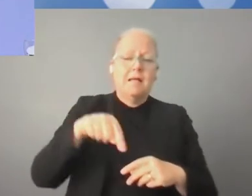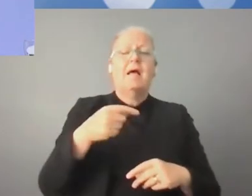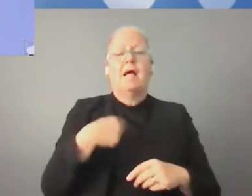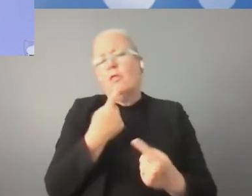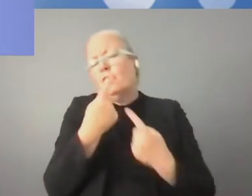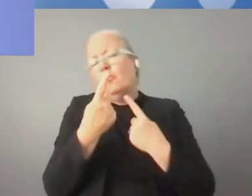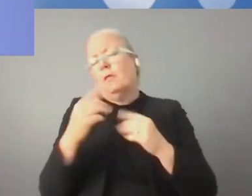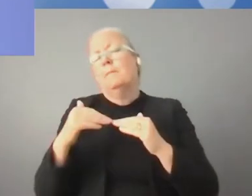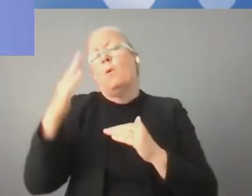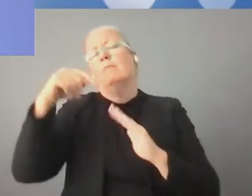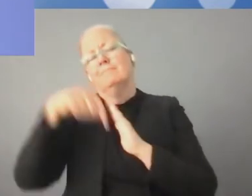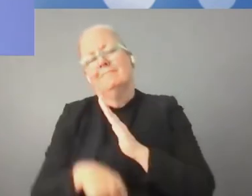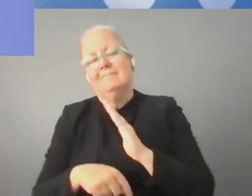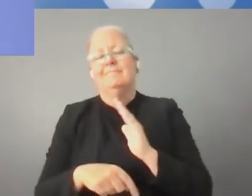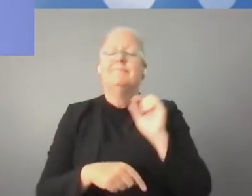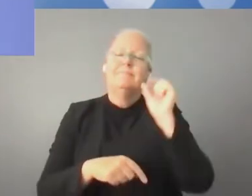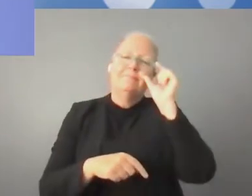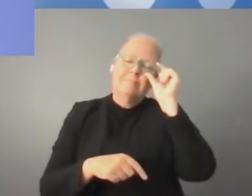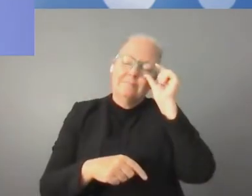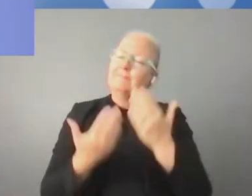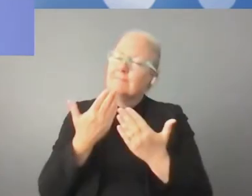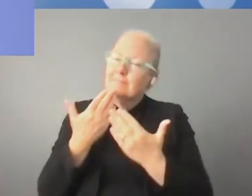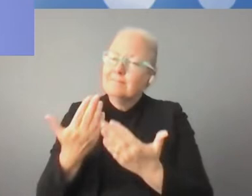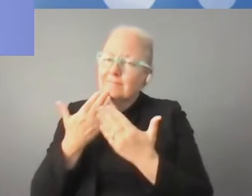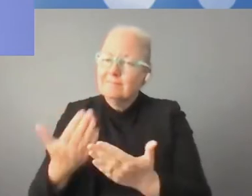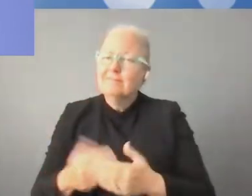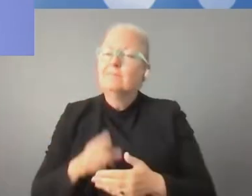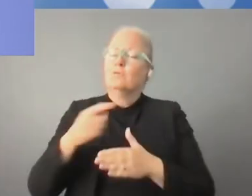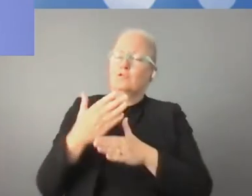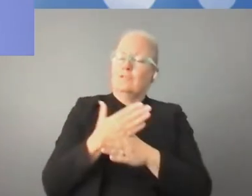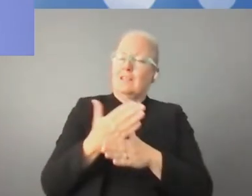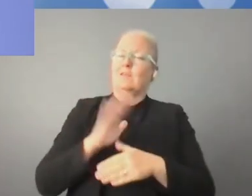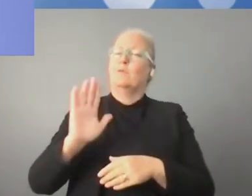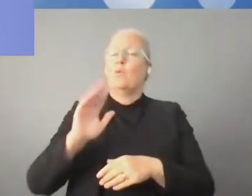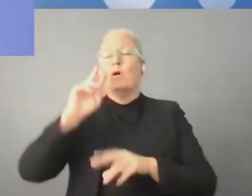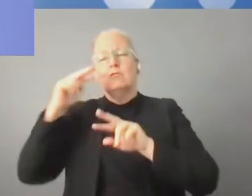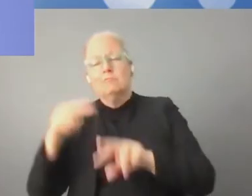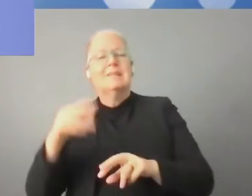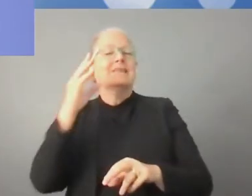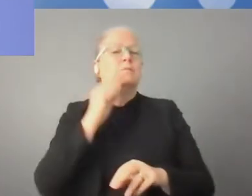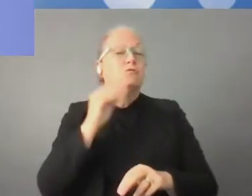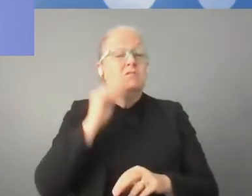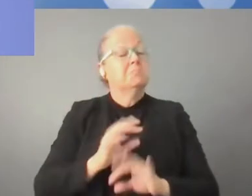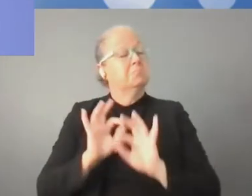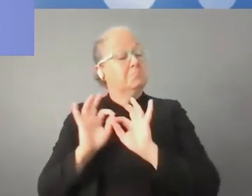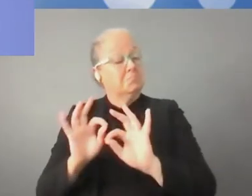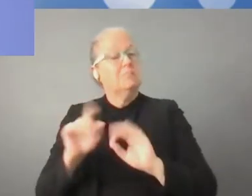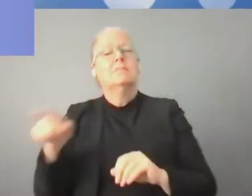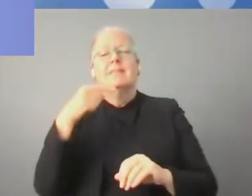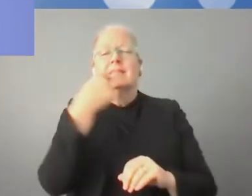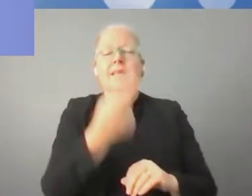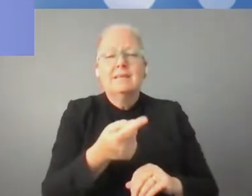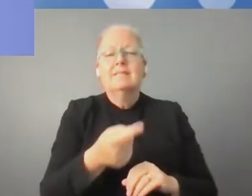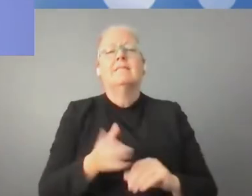powiem o tym podczas kolejnej rundy pytań. Bardzo dziękujemy. Była to pani Maria Francesca Spatolizano. Bardzo ważny